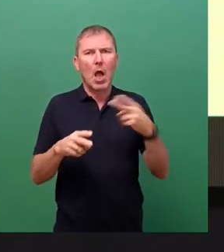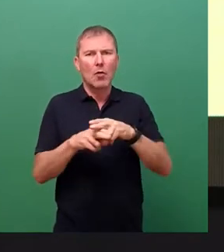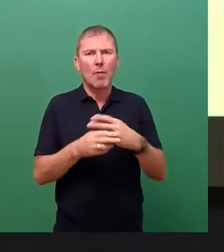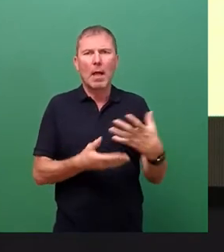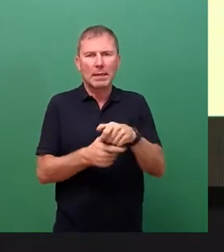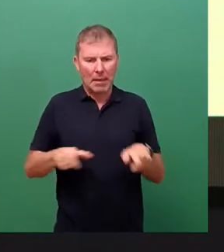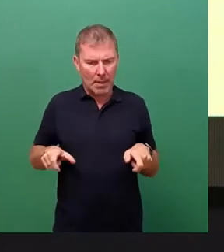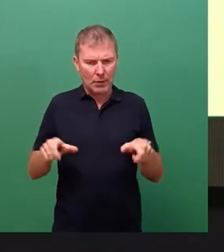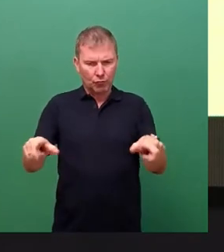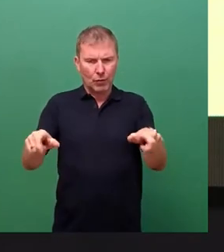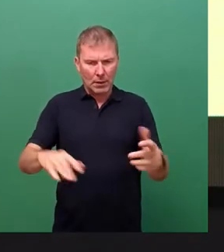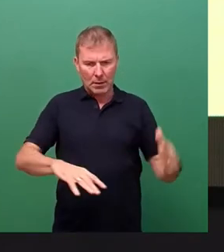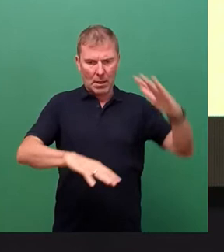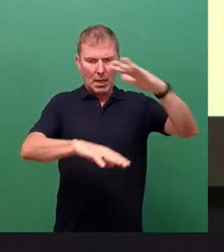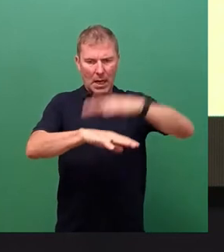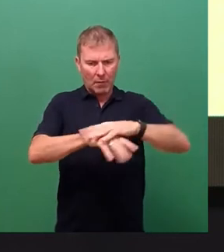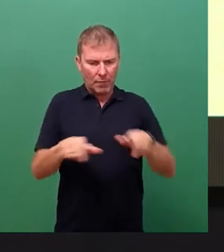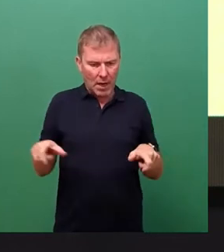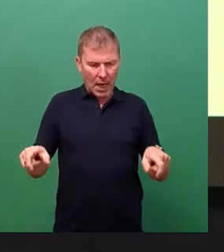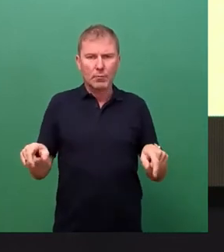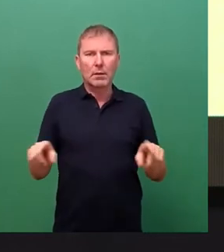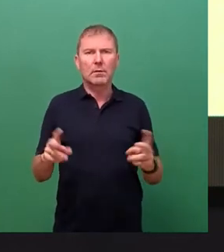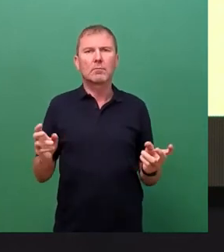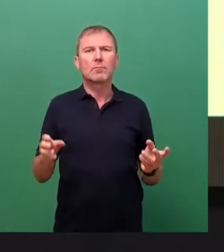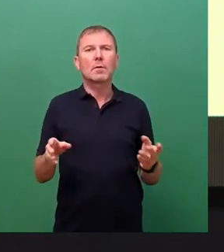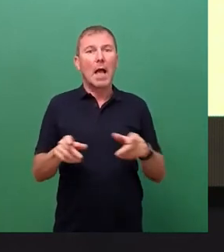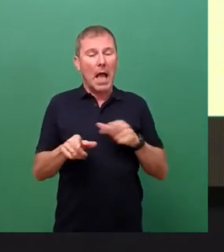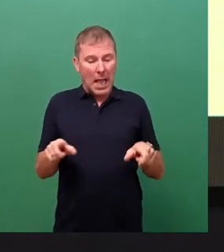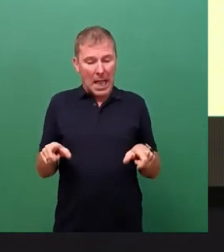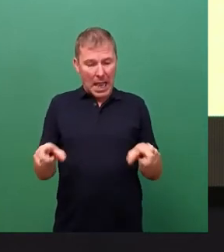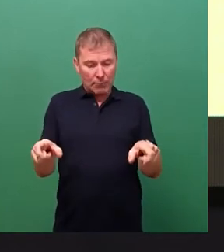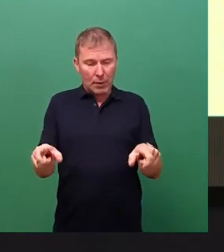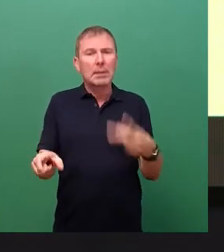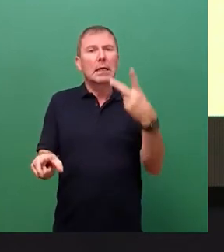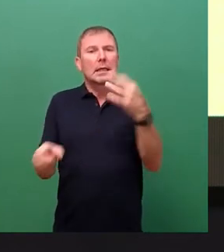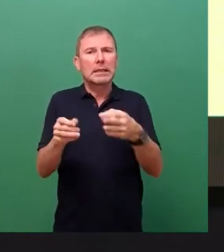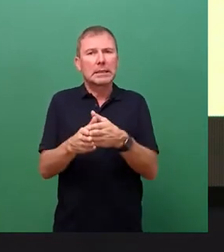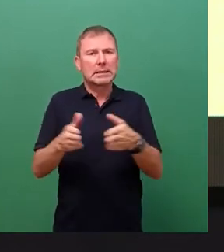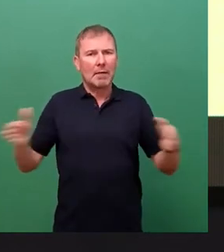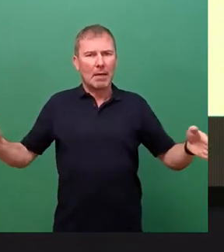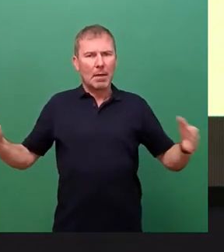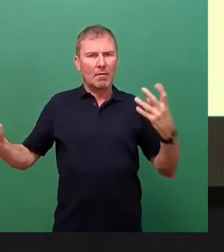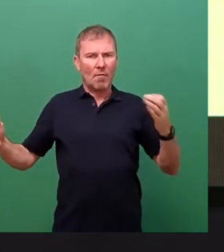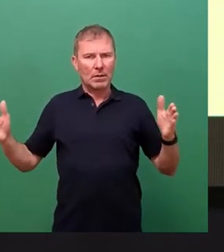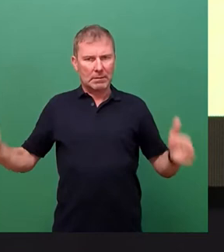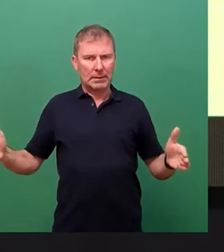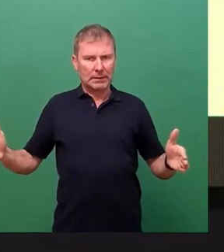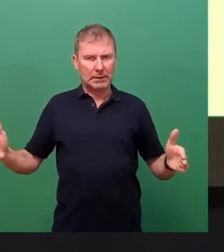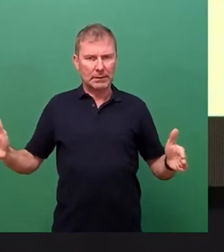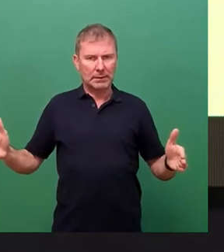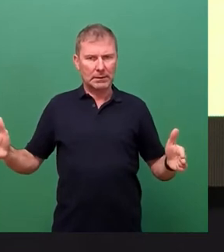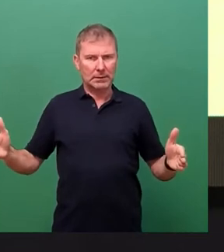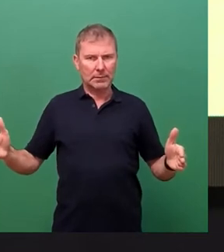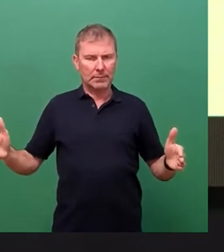überbrückt. Der Abstand zwischen diesen Schienen beträgt 2,25 Um,